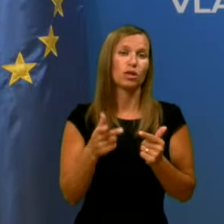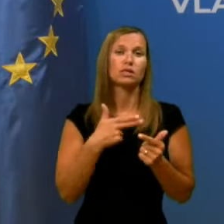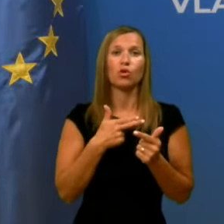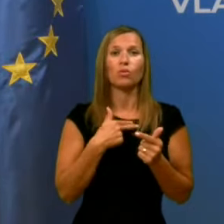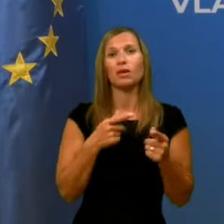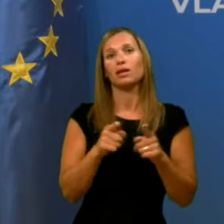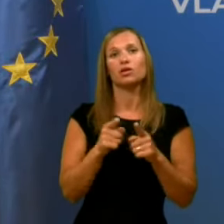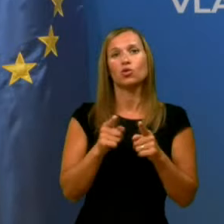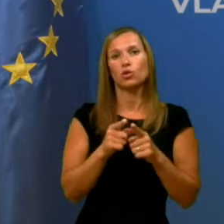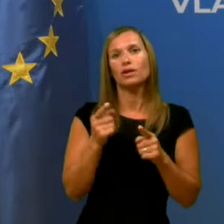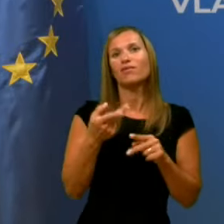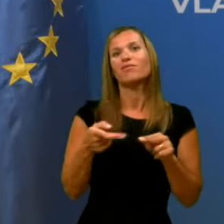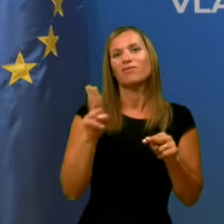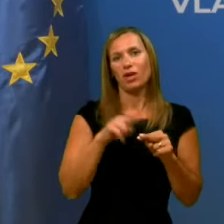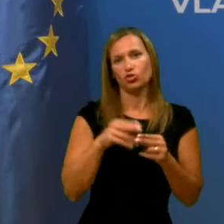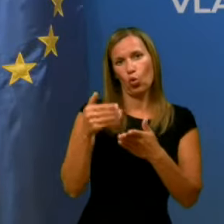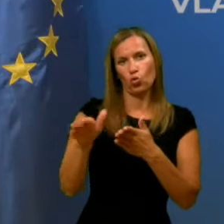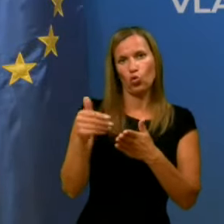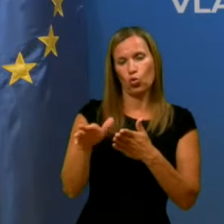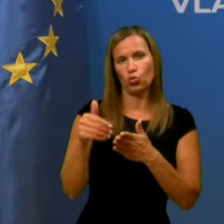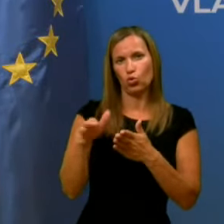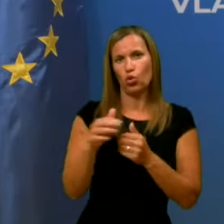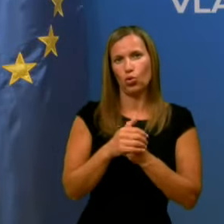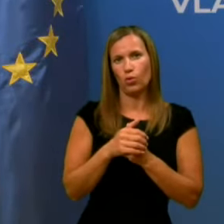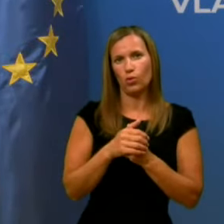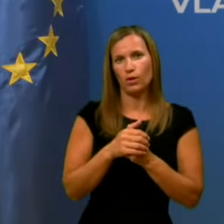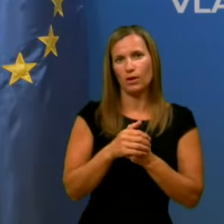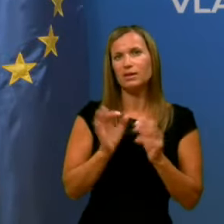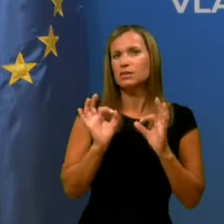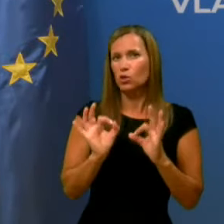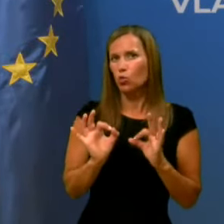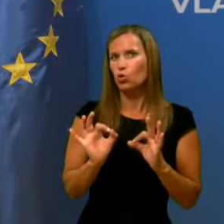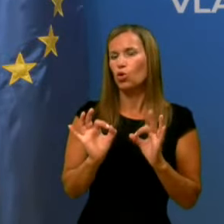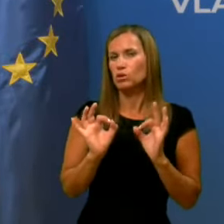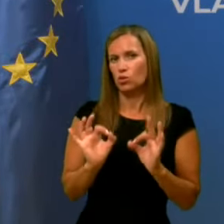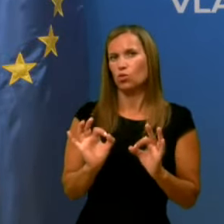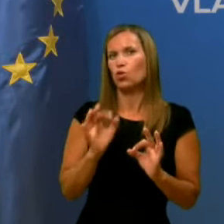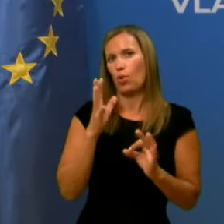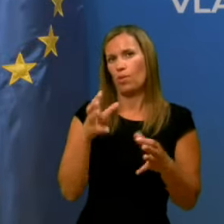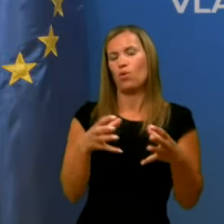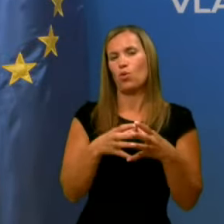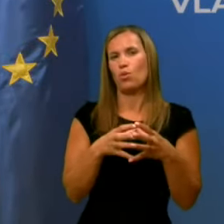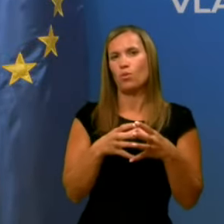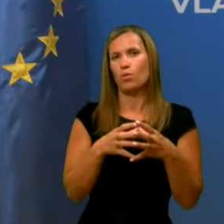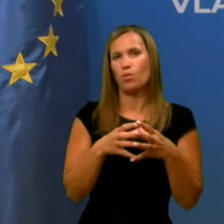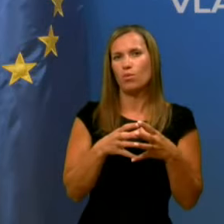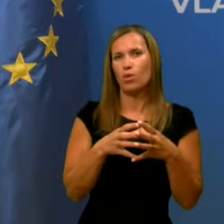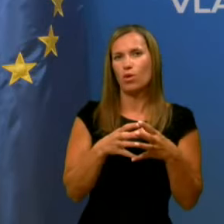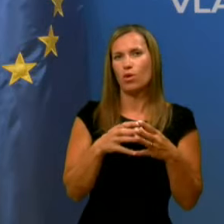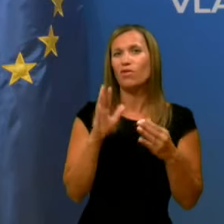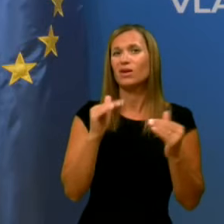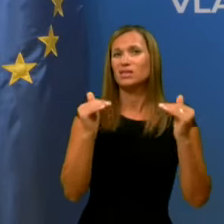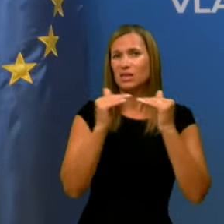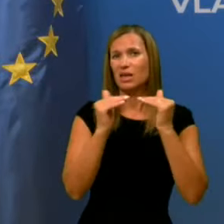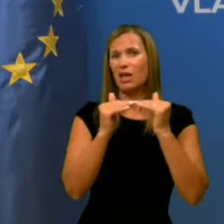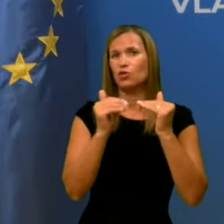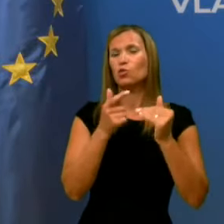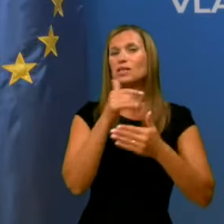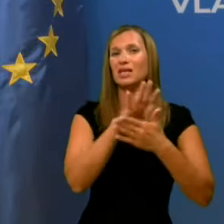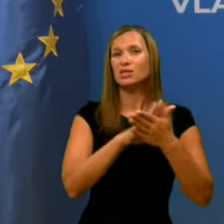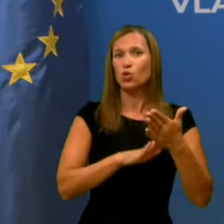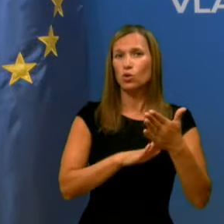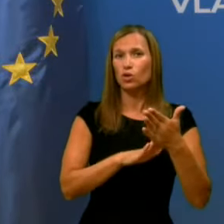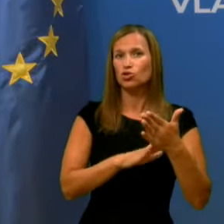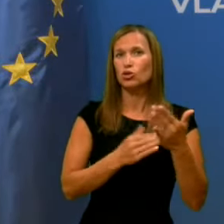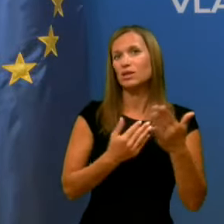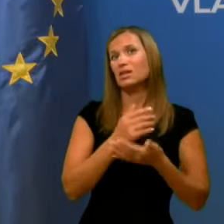tudi nekaj več odhodkov. Vsekakor bomo zdaj v skladu z izhodišči za